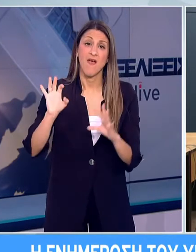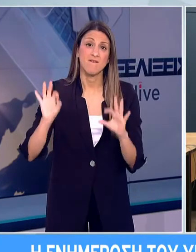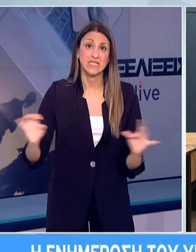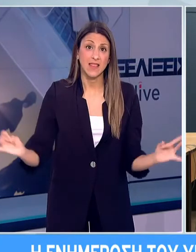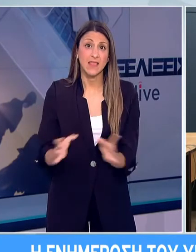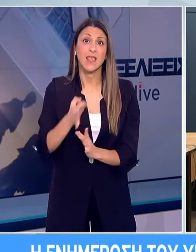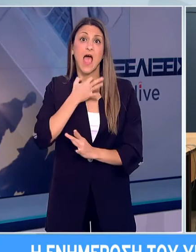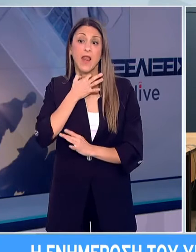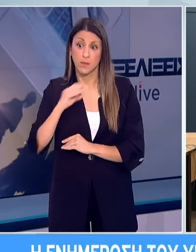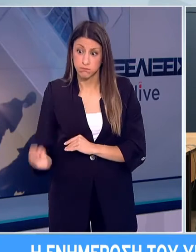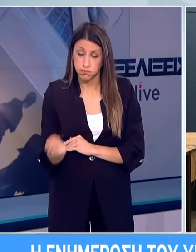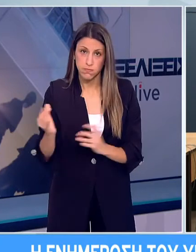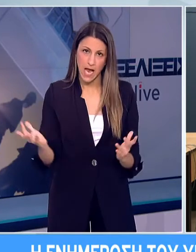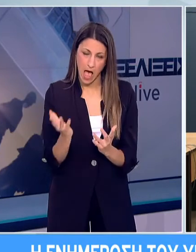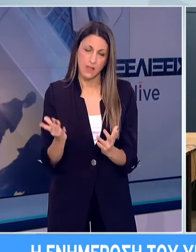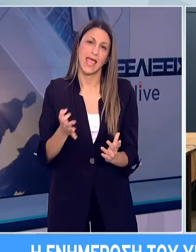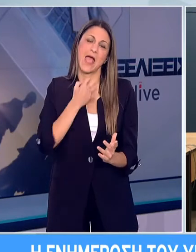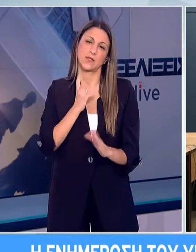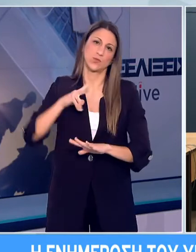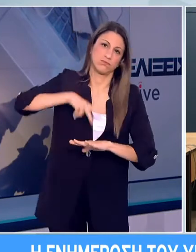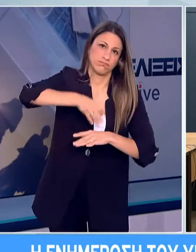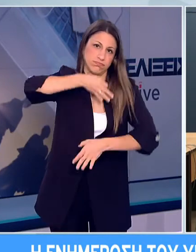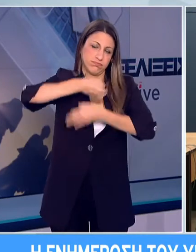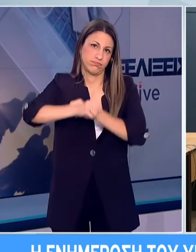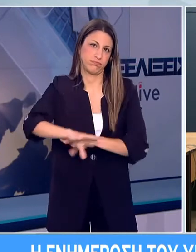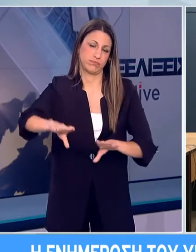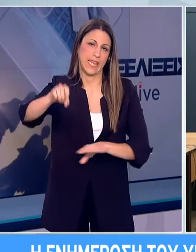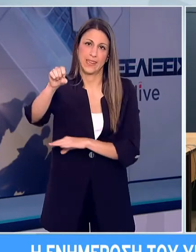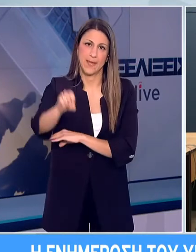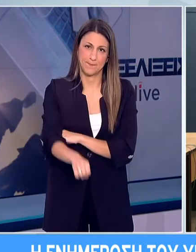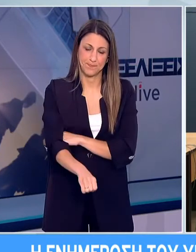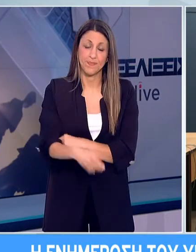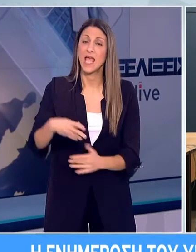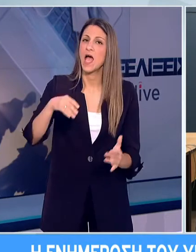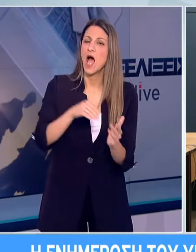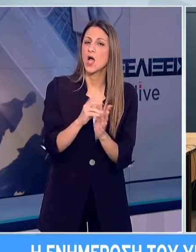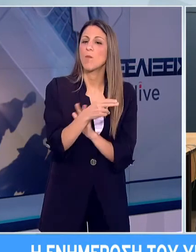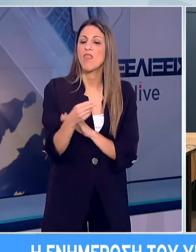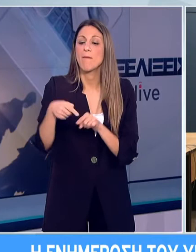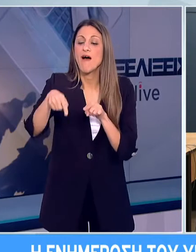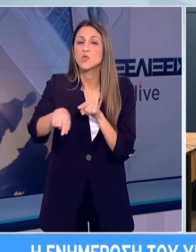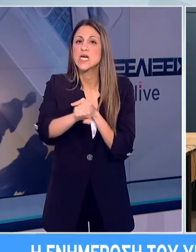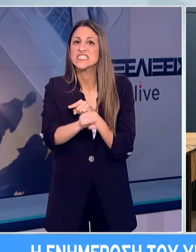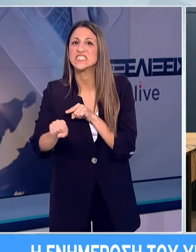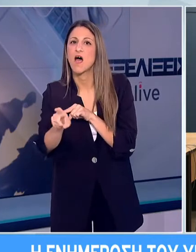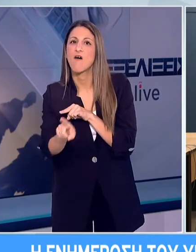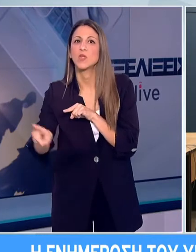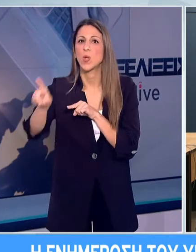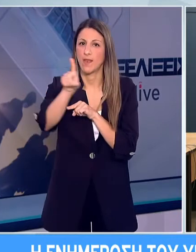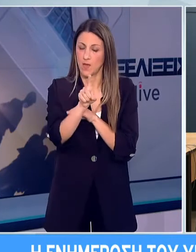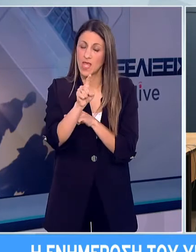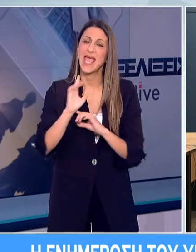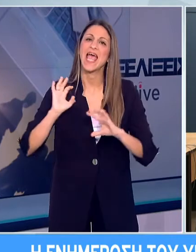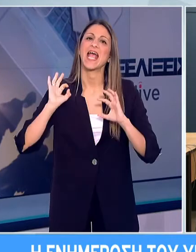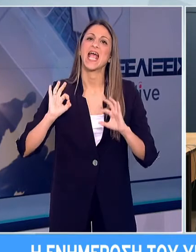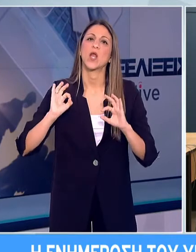ή και καθημερινές ενημερώσεις, εάν αυτό κριθεί απαραίτητο. Τέλος, σχετικά με αυτό το Σαββατοκυριακό, θα γίνει κανονικά